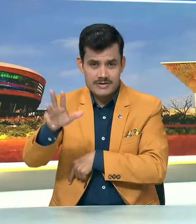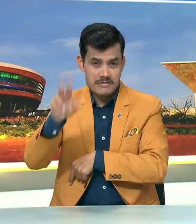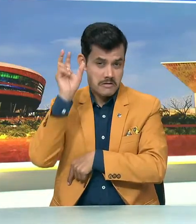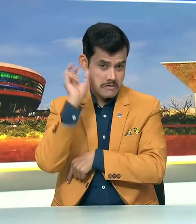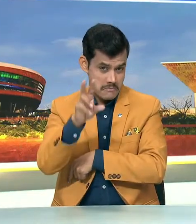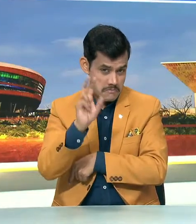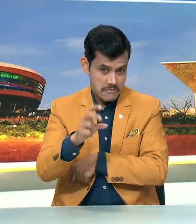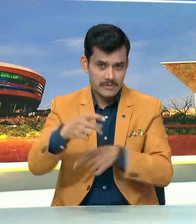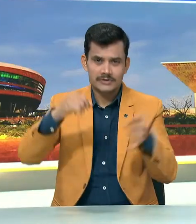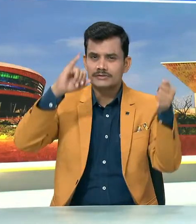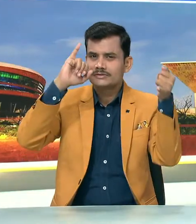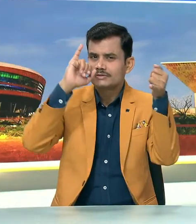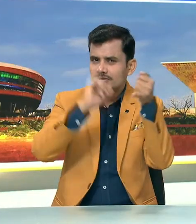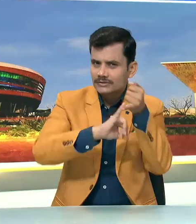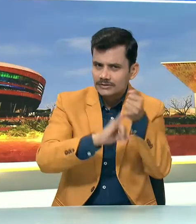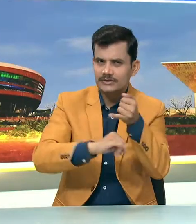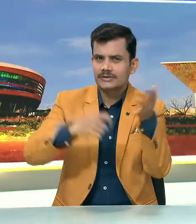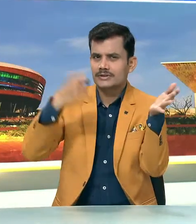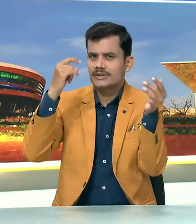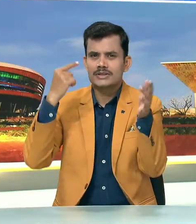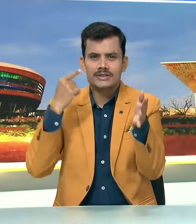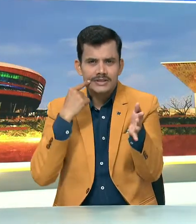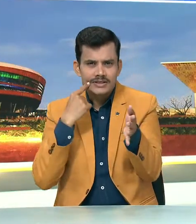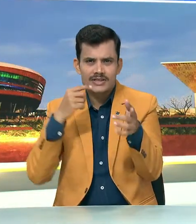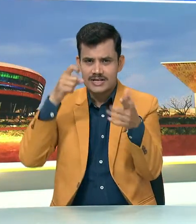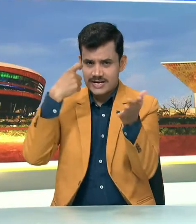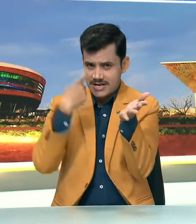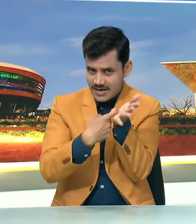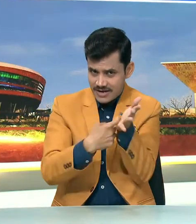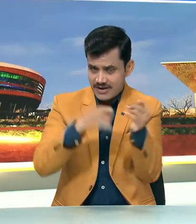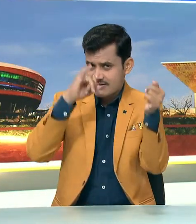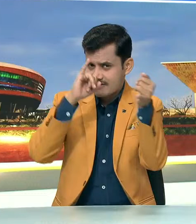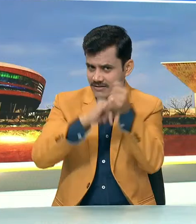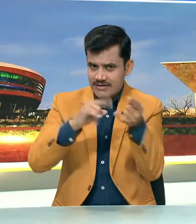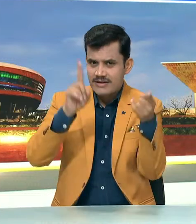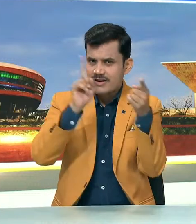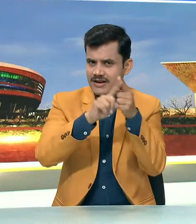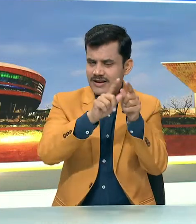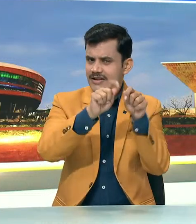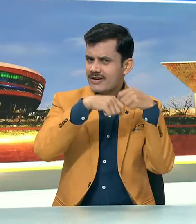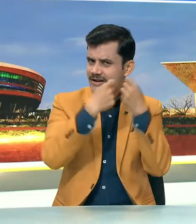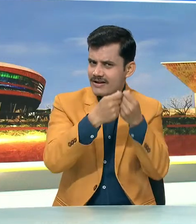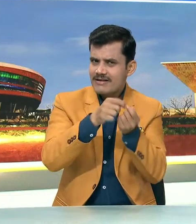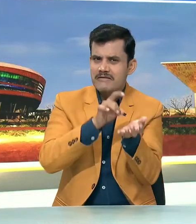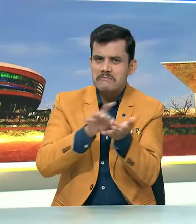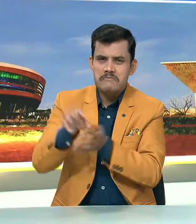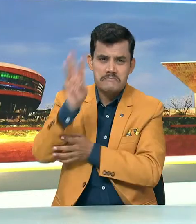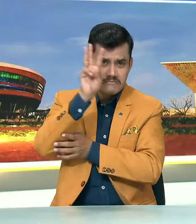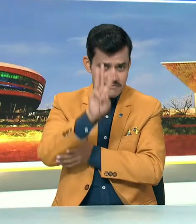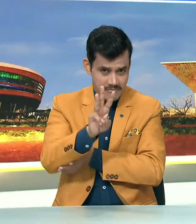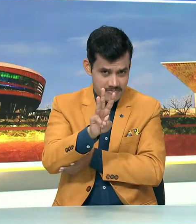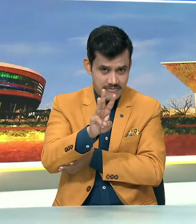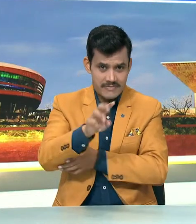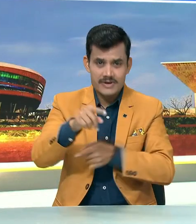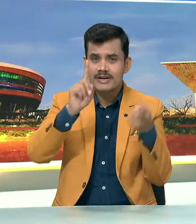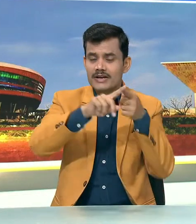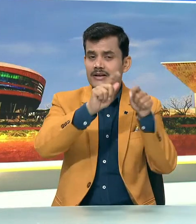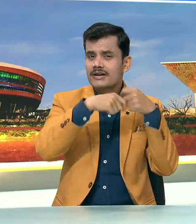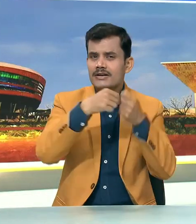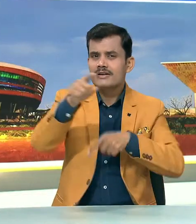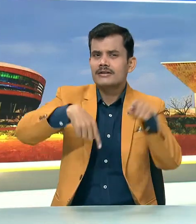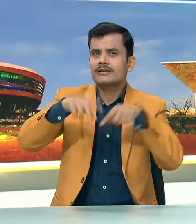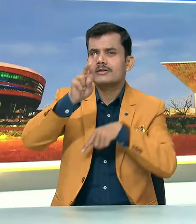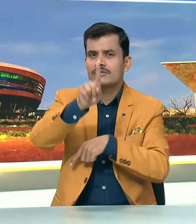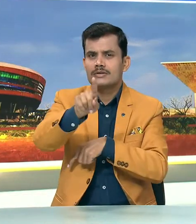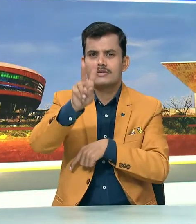साइका इशाग और श्रेंका पार्टल ने तीन तीन विकेट लेकर इंग्लेंड को 126 रन पर रोग दिया श्रेंका को प्लेयर